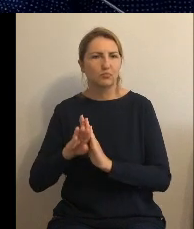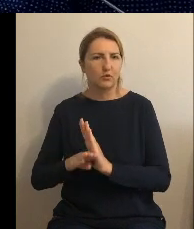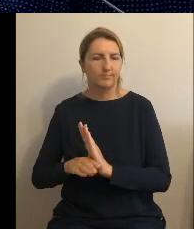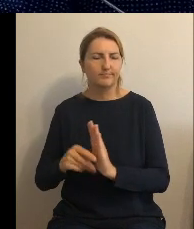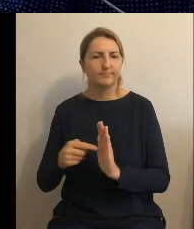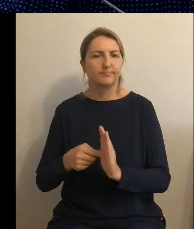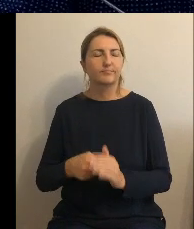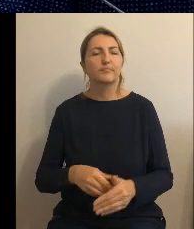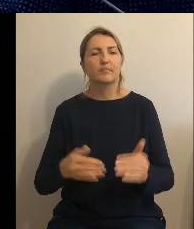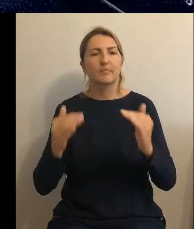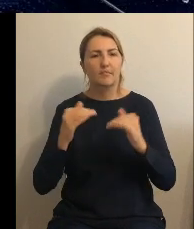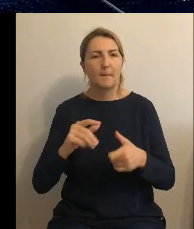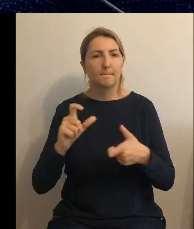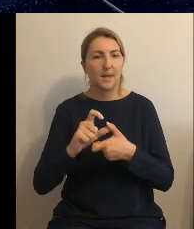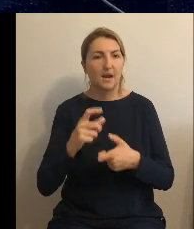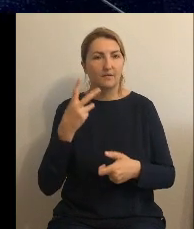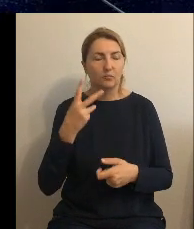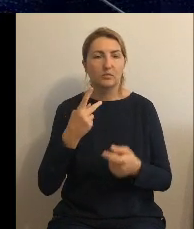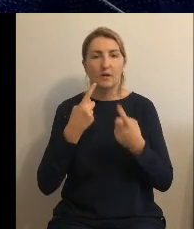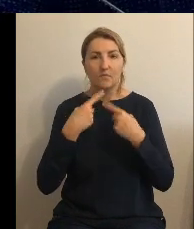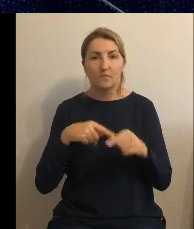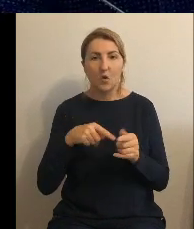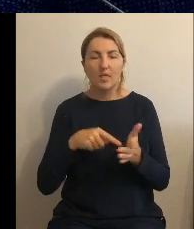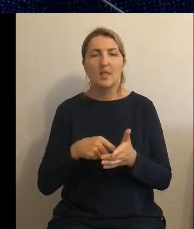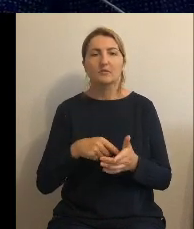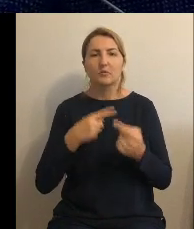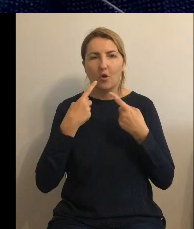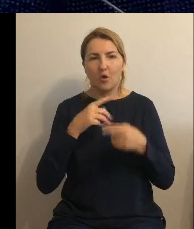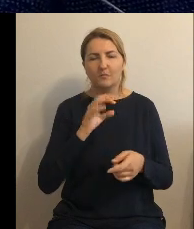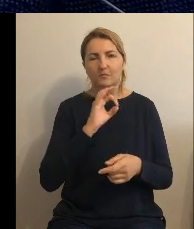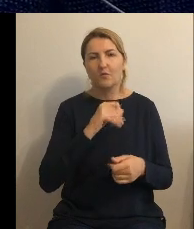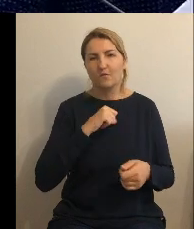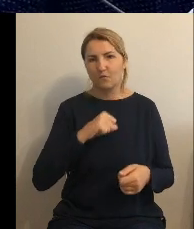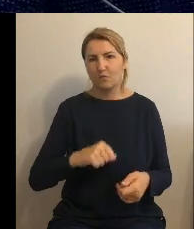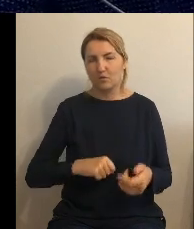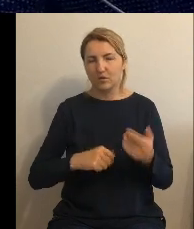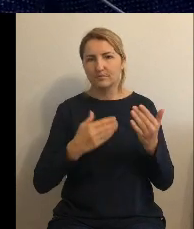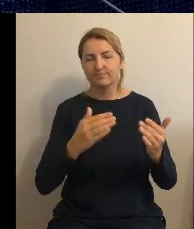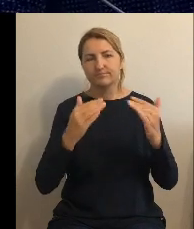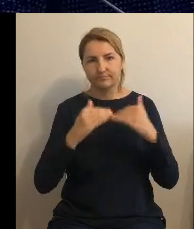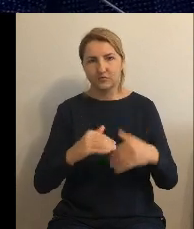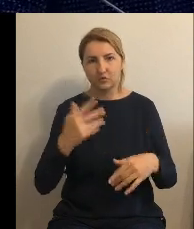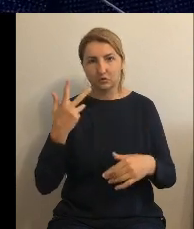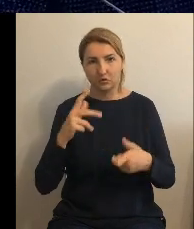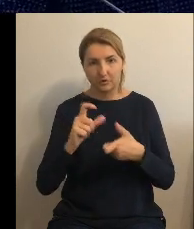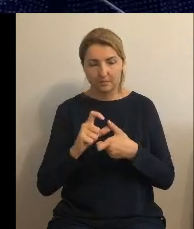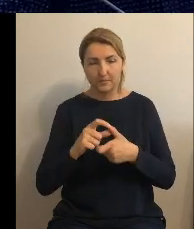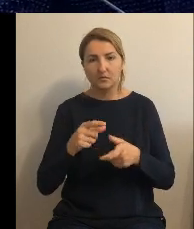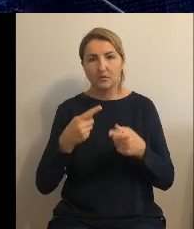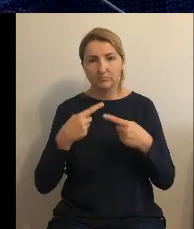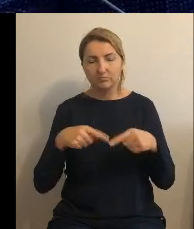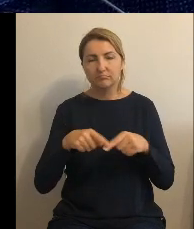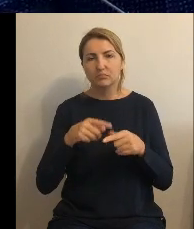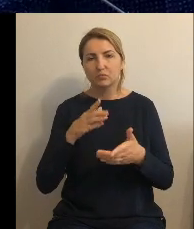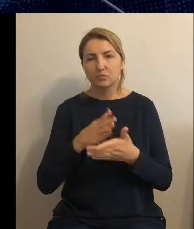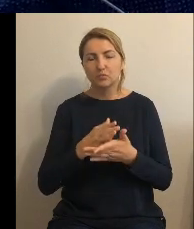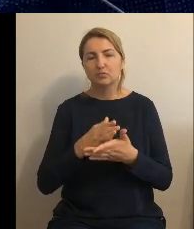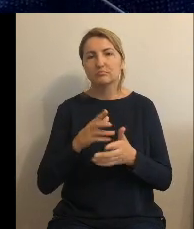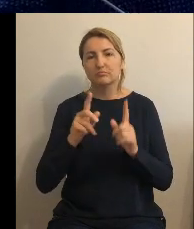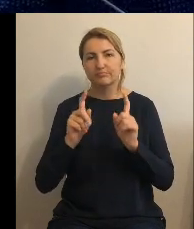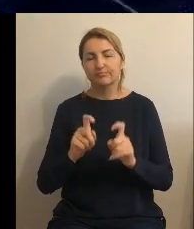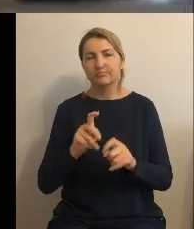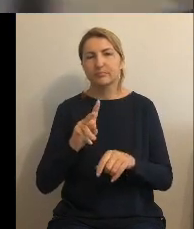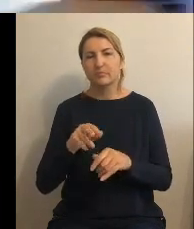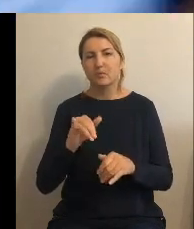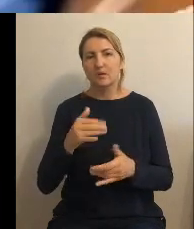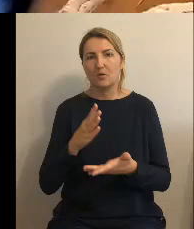powierza się wójtowi gminy Gruta paragraf trzeci uchwała wchodzi w życie z dniem podjęcia otwieram dyskusję do czytanego projektu